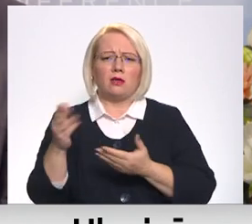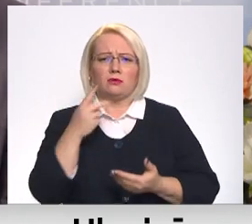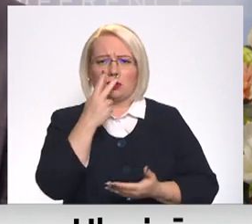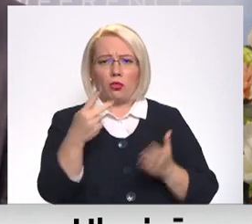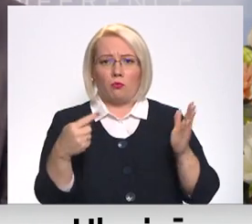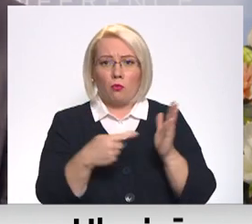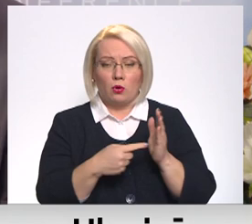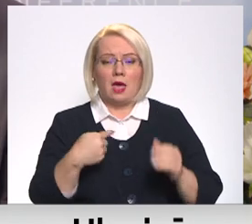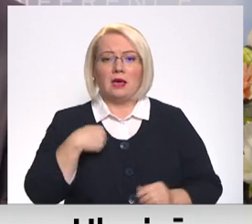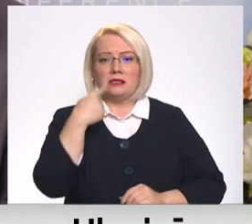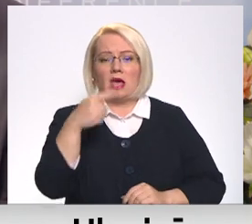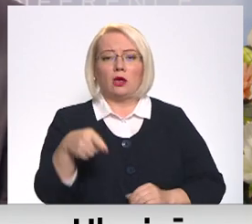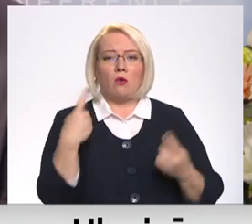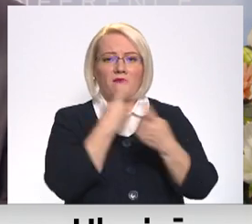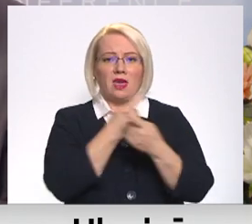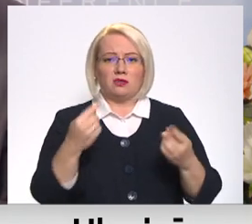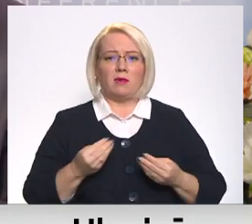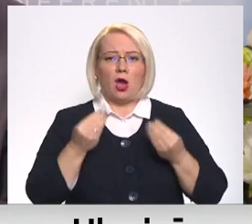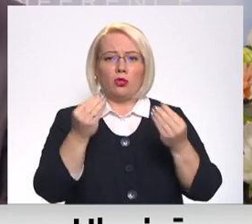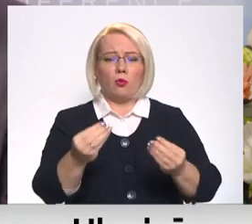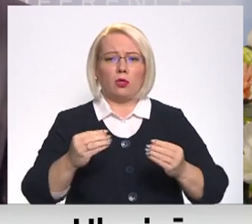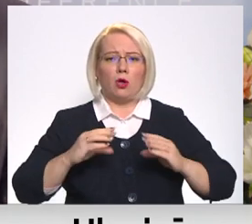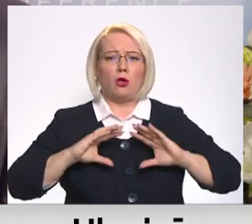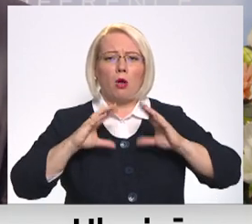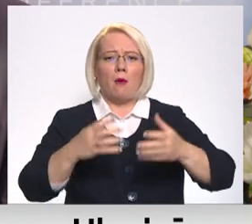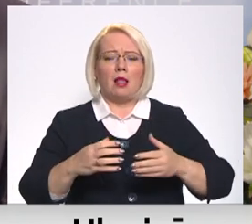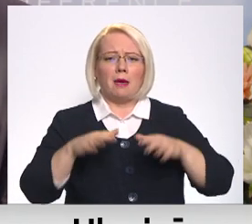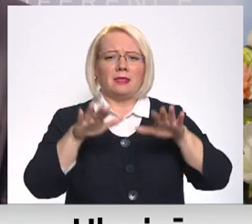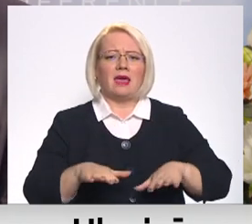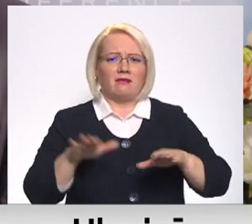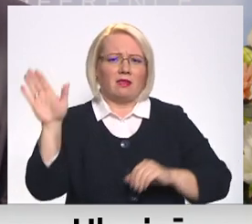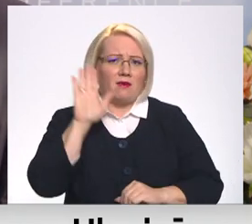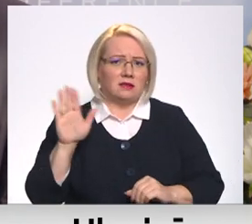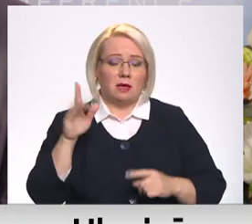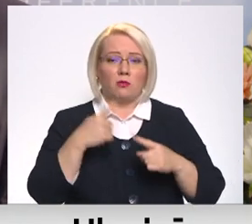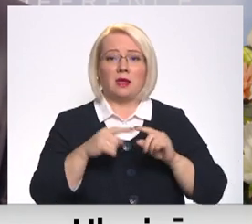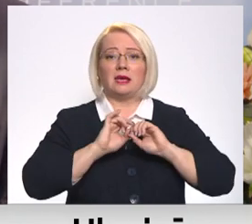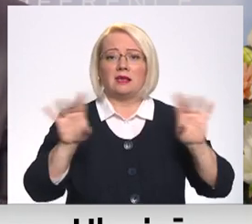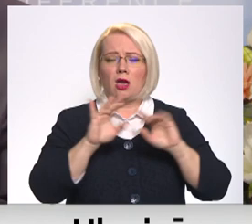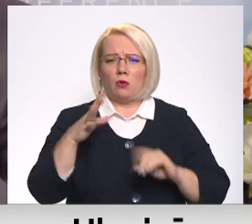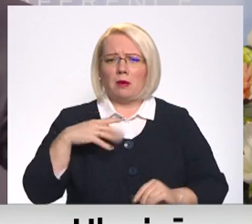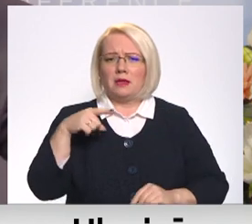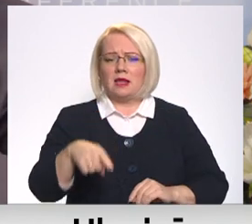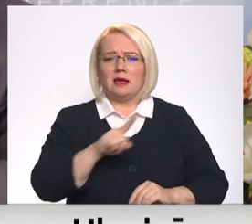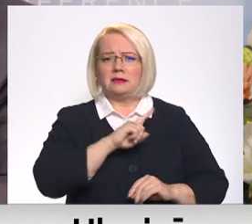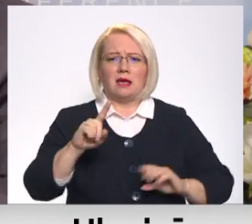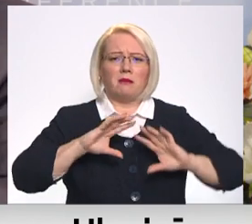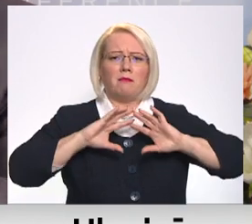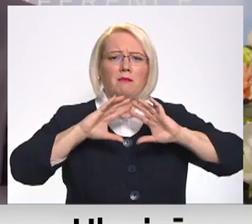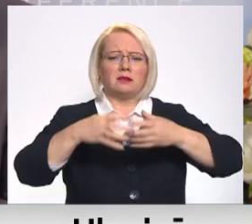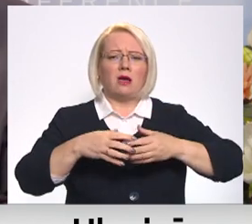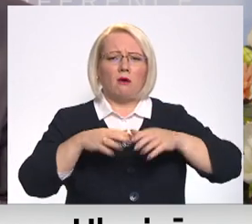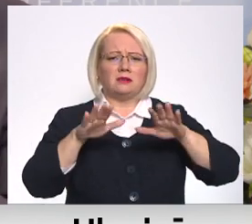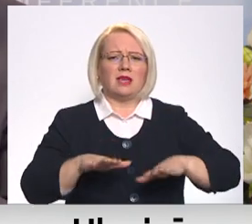Es teiktu, ka mums vajadzētu šo vēstījumu nodot arī globālajiem dienvidiem. Un mēģināt izskaidrot, kāpēc tas ir globālo dienvidu